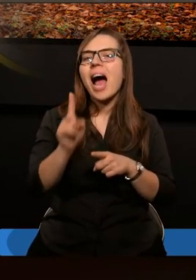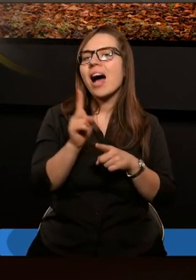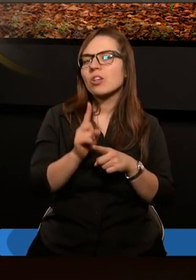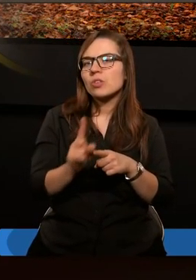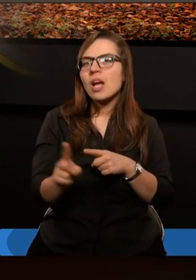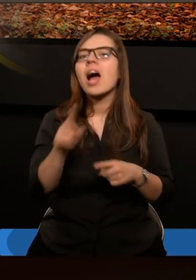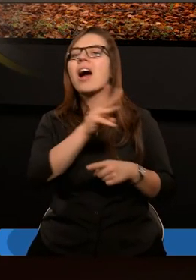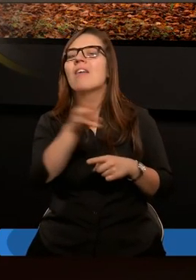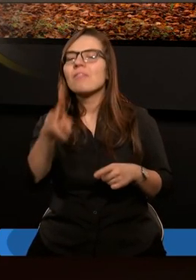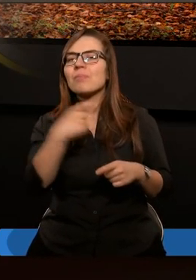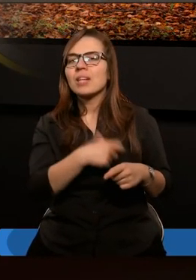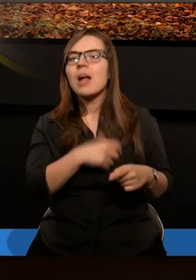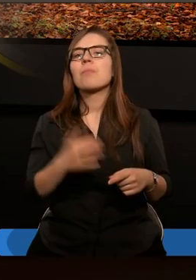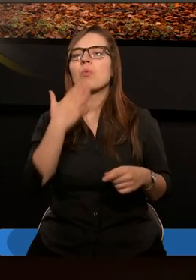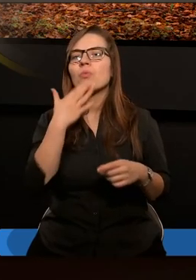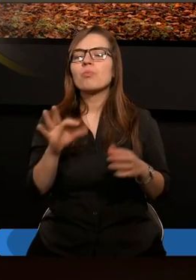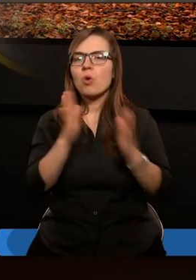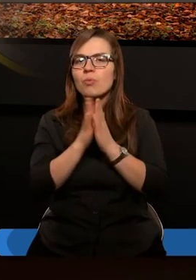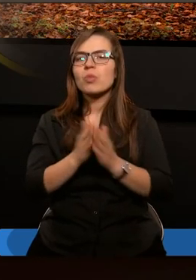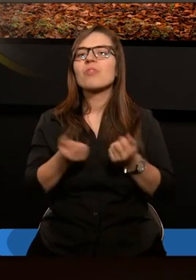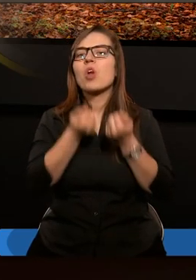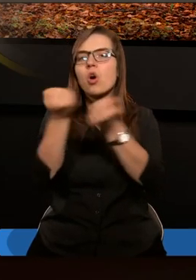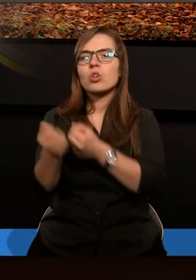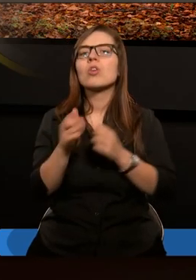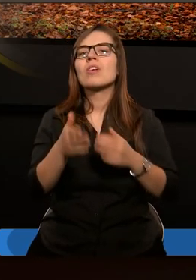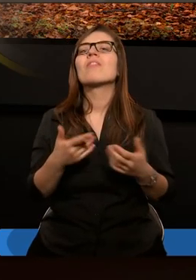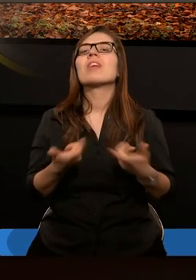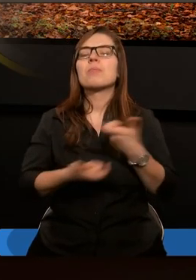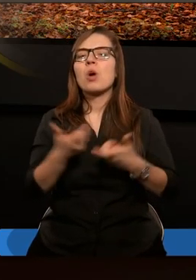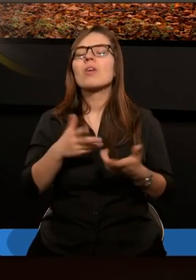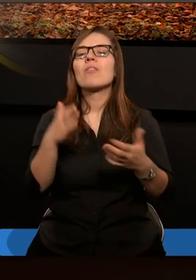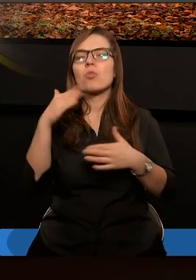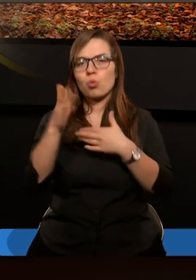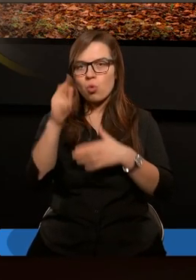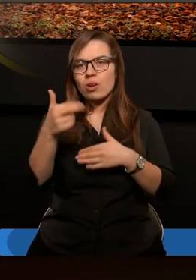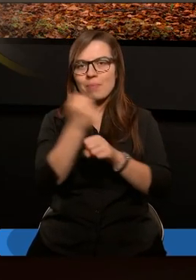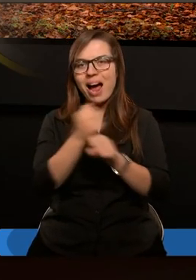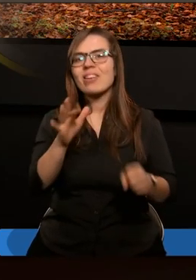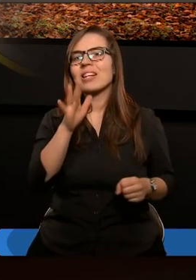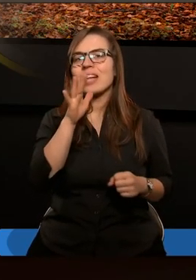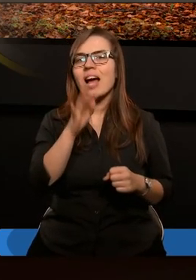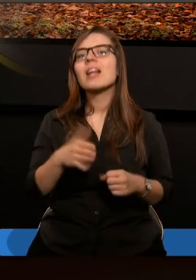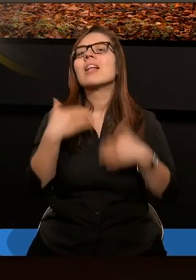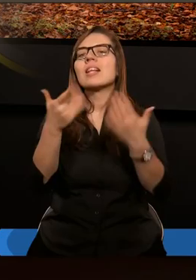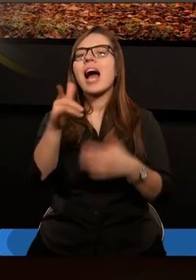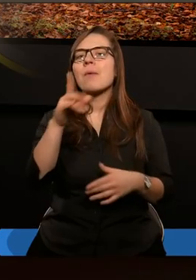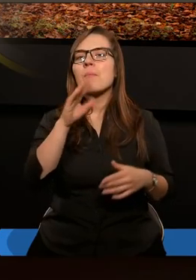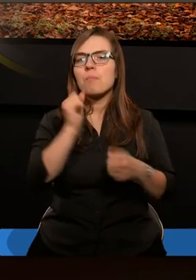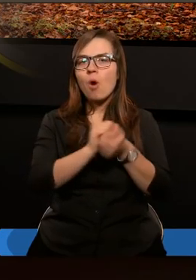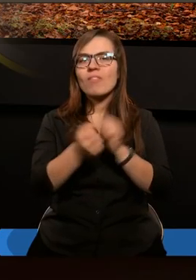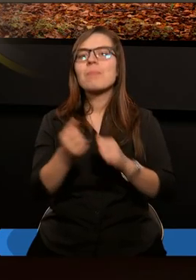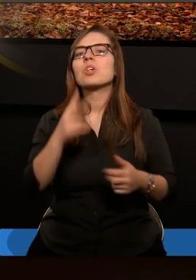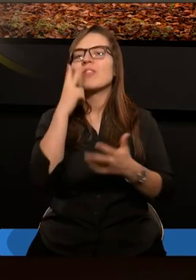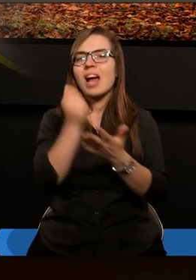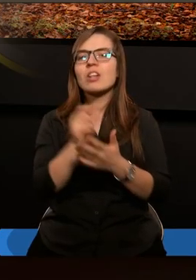Bracia, pragnienie serca mego i modlitwa wznoszona do Boga zmierzają ku zbawieniu Izraela. Daje im bowiem